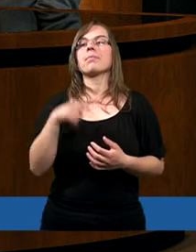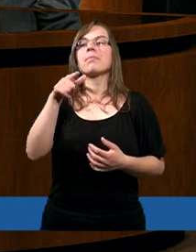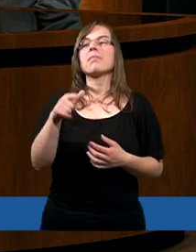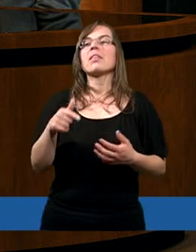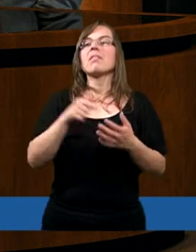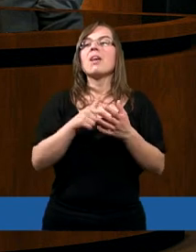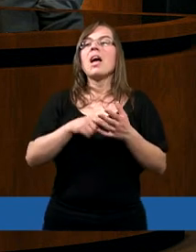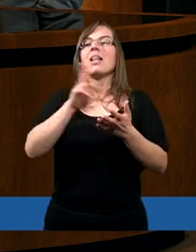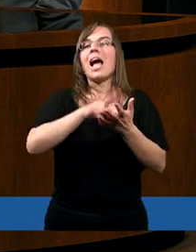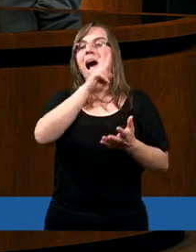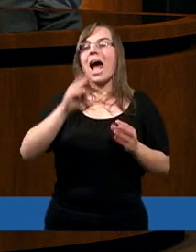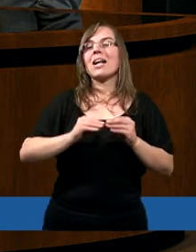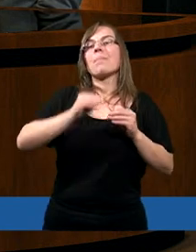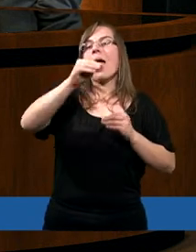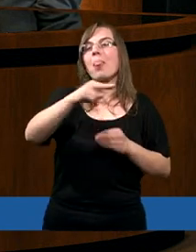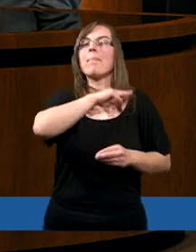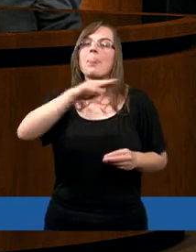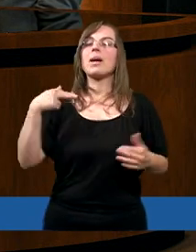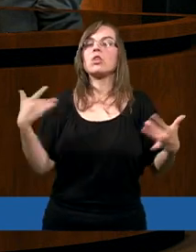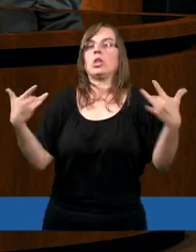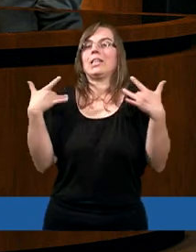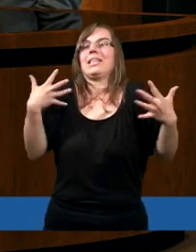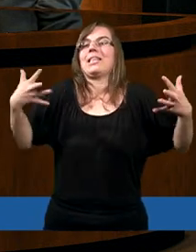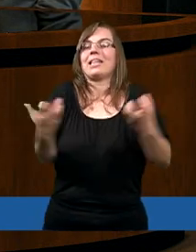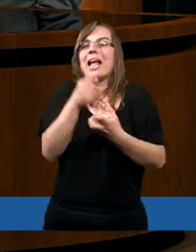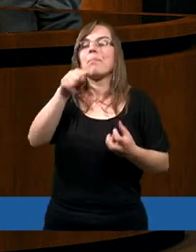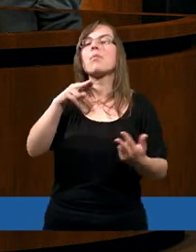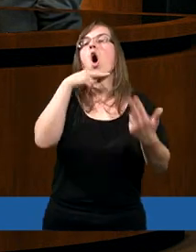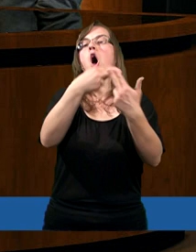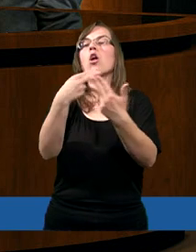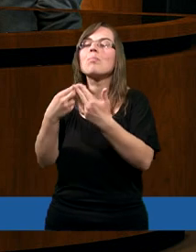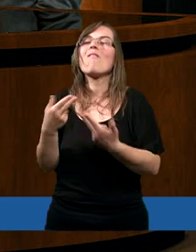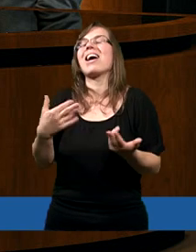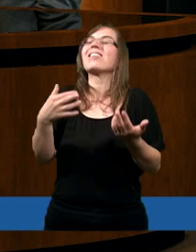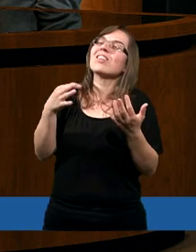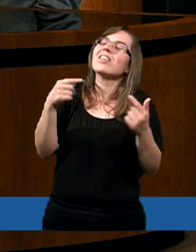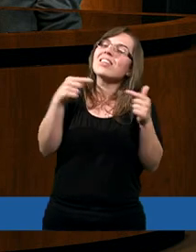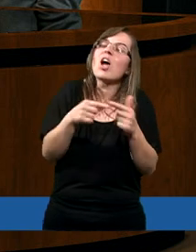powiedziałaś, że przez całe życie, czyli na każdym etapie naszego życia znajdziemy tam odpowiednią treść.